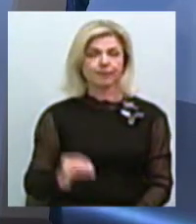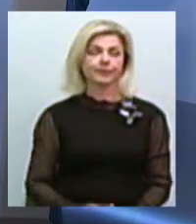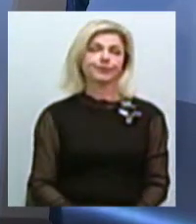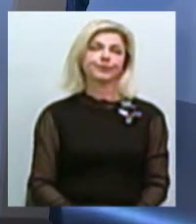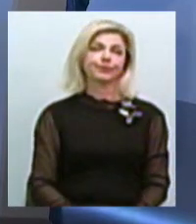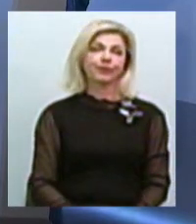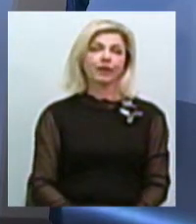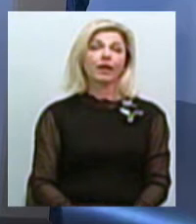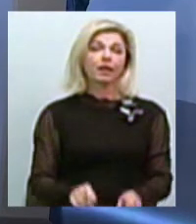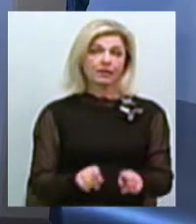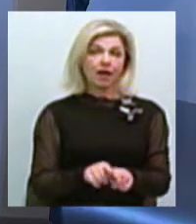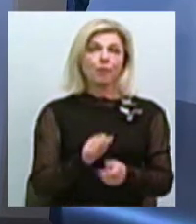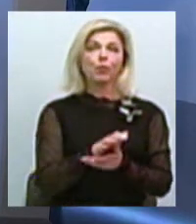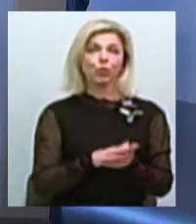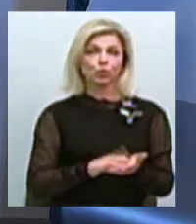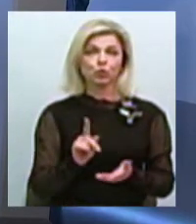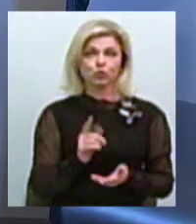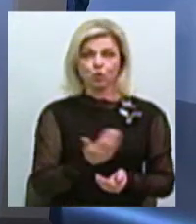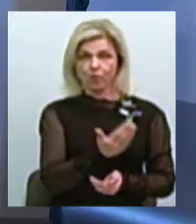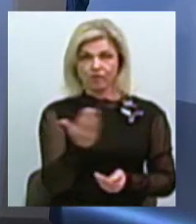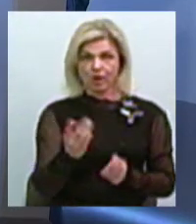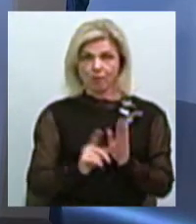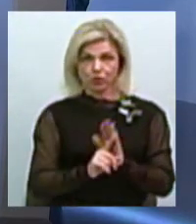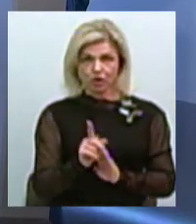чином продовжуємо те, з чого ви почали.